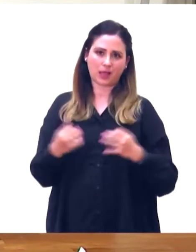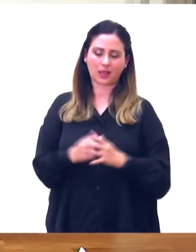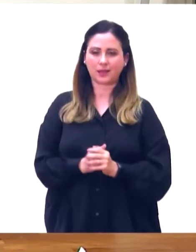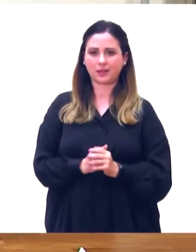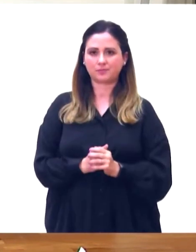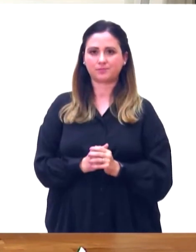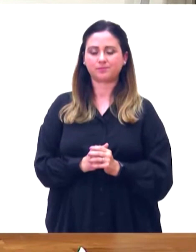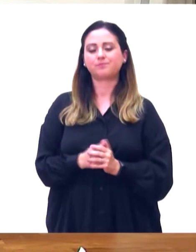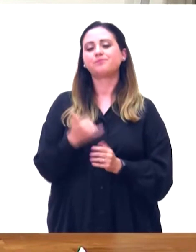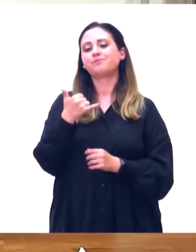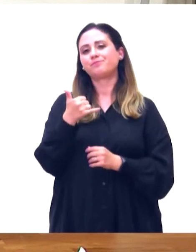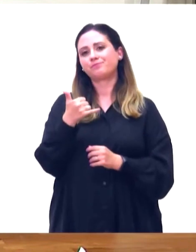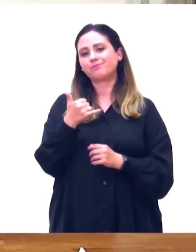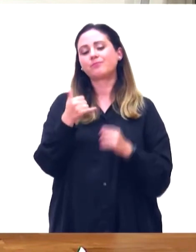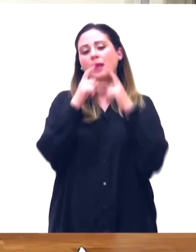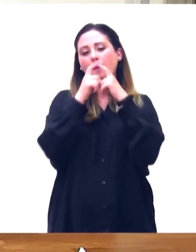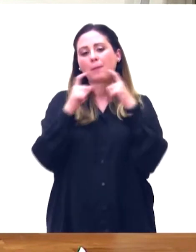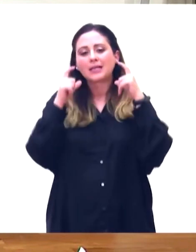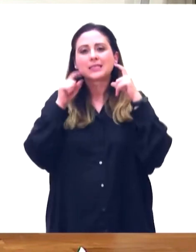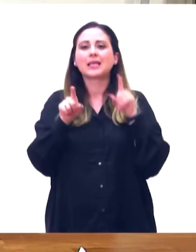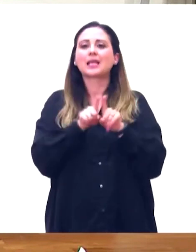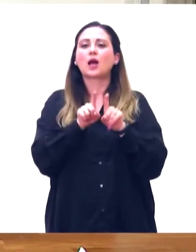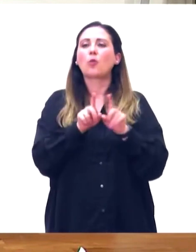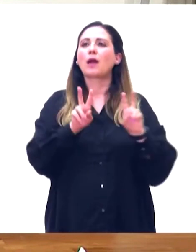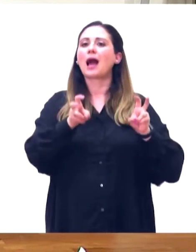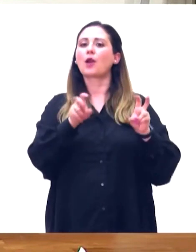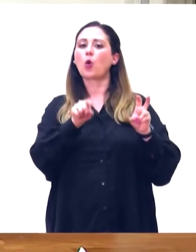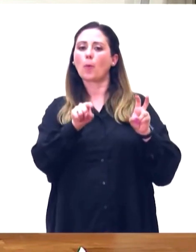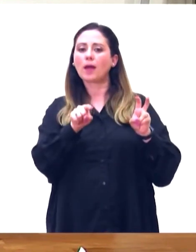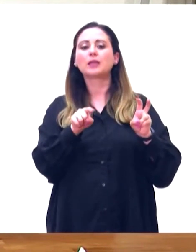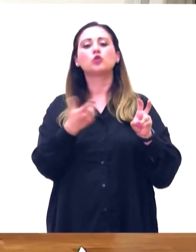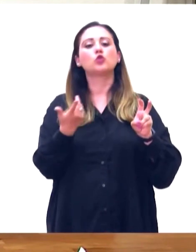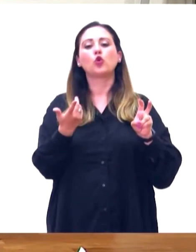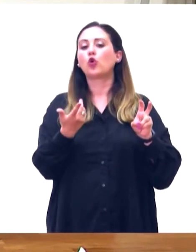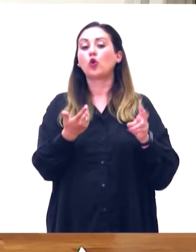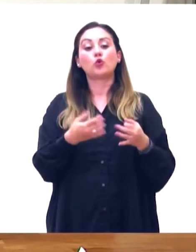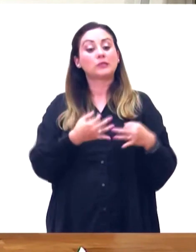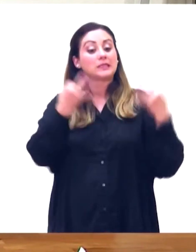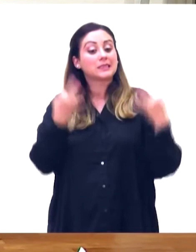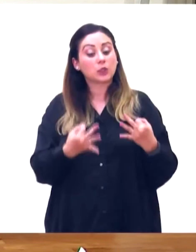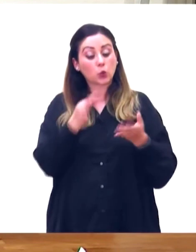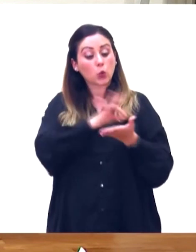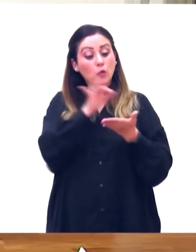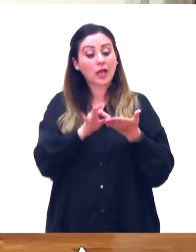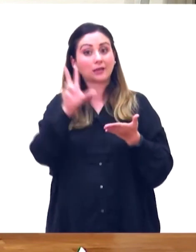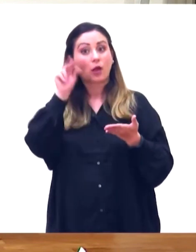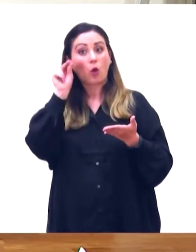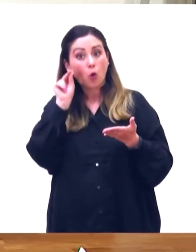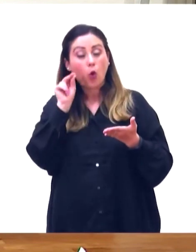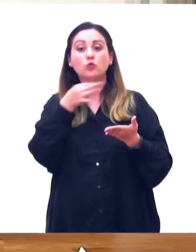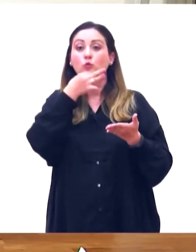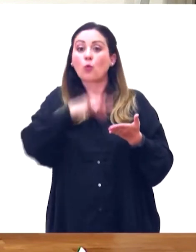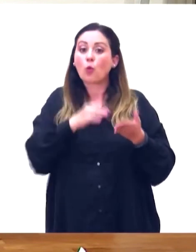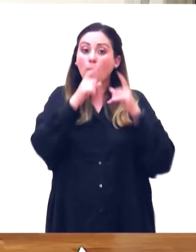Sì, nessuno ha la formula magica per dire quando si può togliere o non si può togliere. È chiaro che un fattore determinante